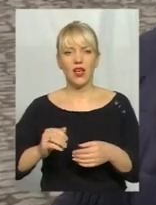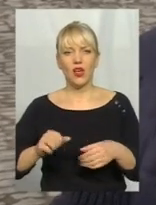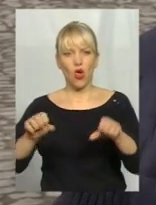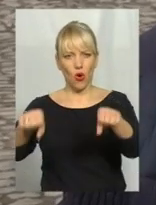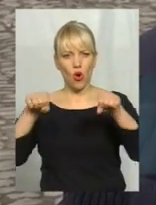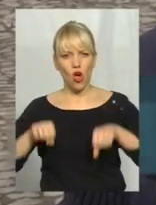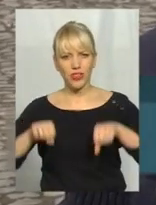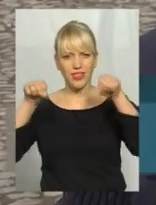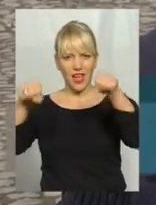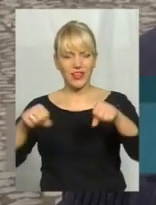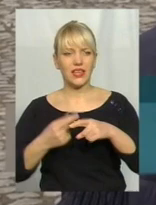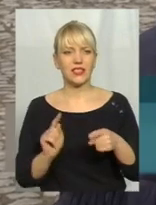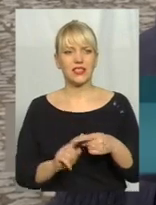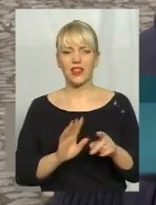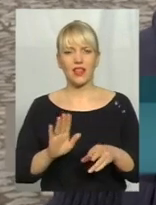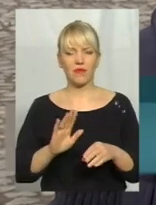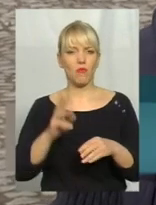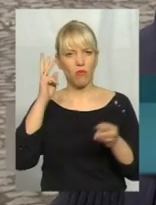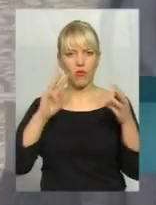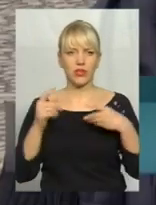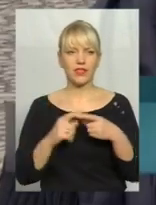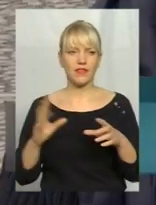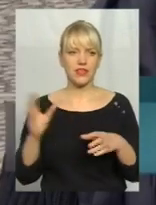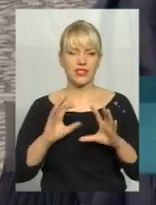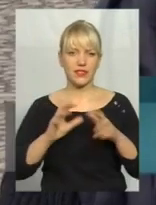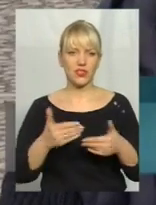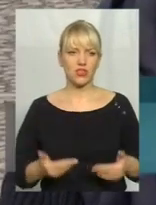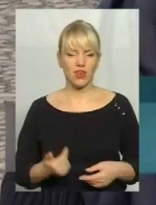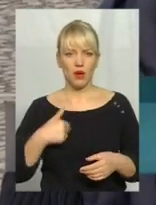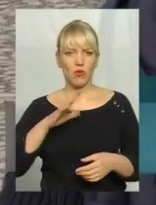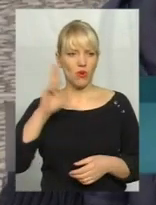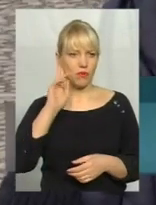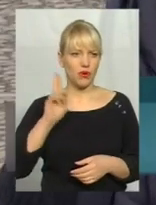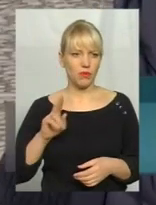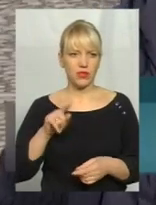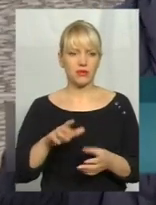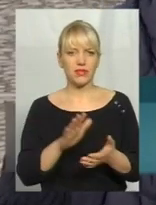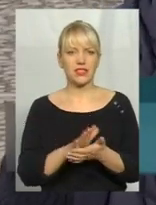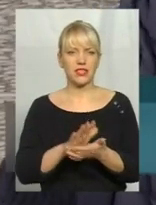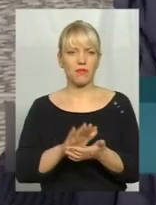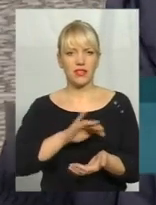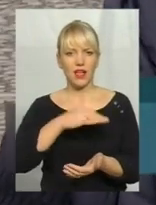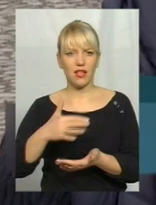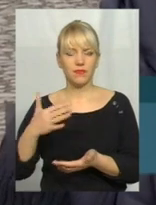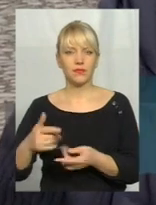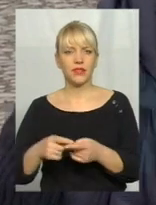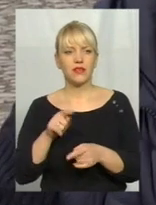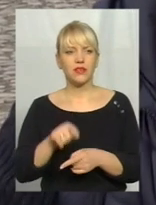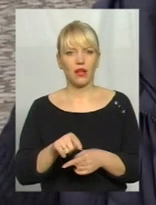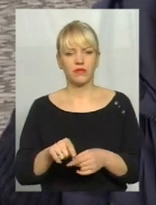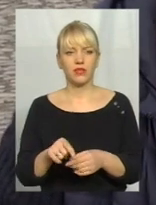Не дань моді, а зараз це весь світ так живе. Я от був при Балтик, я донесу сміттям, вже навіть